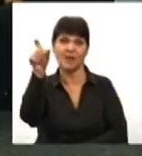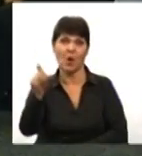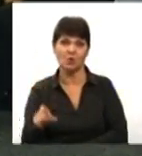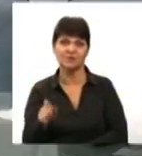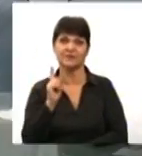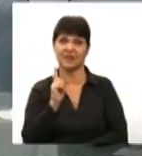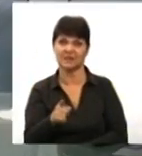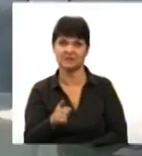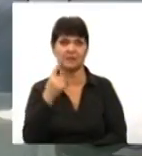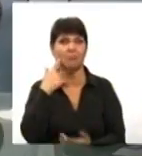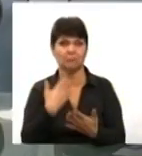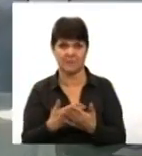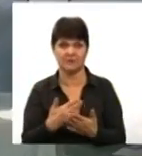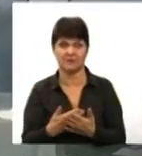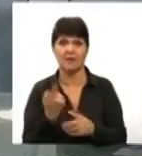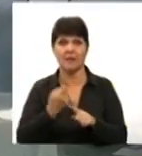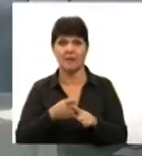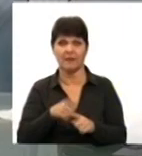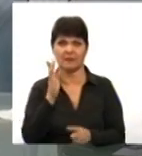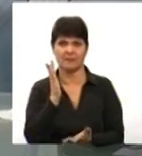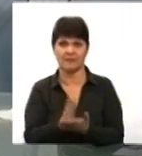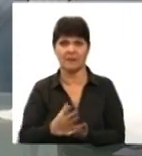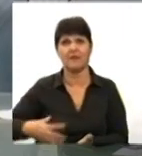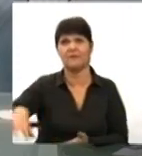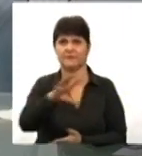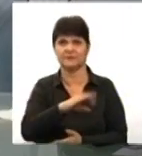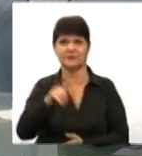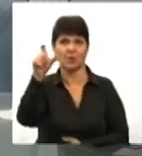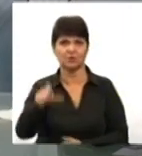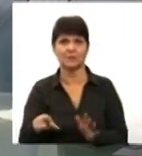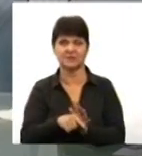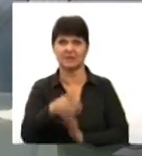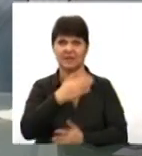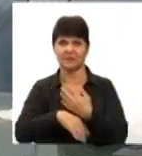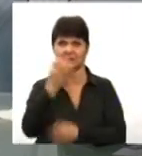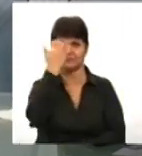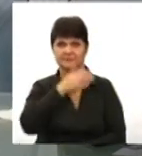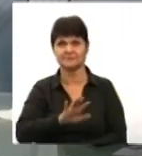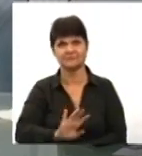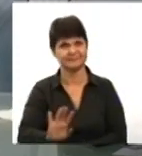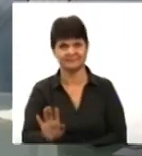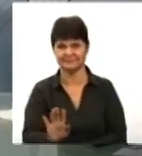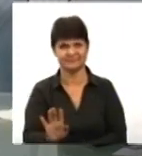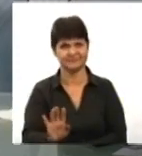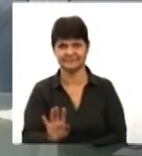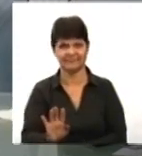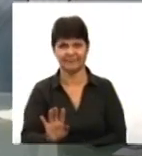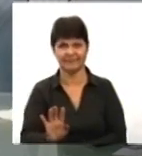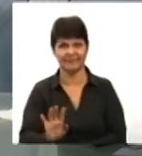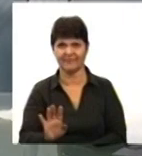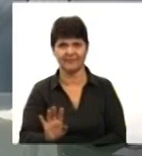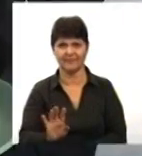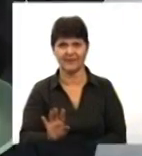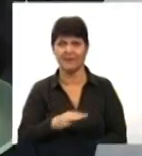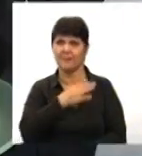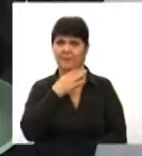майже тисяча осіб, це є всі особи з інвалідністю незрячі, особи, які в області? Далеко ні. Не реєструється?